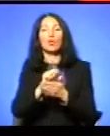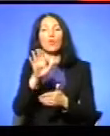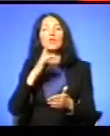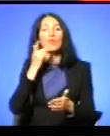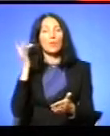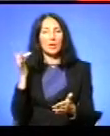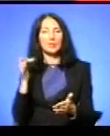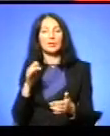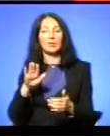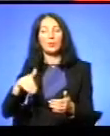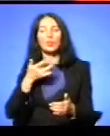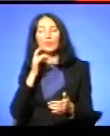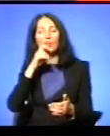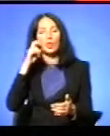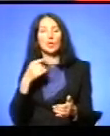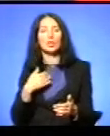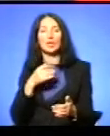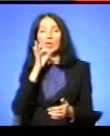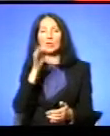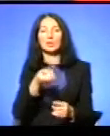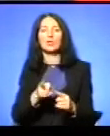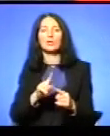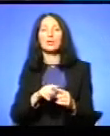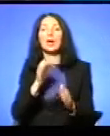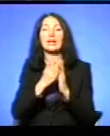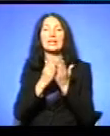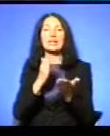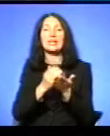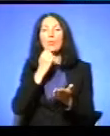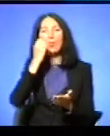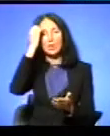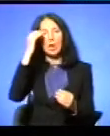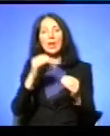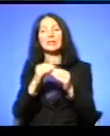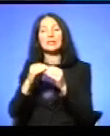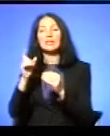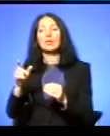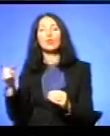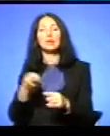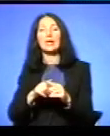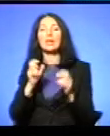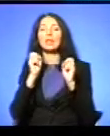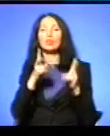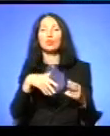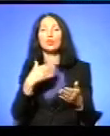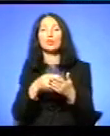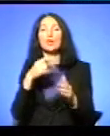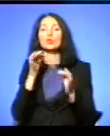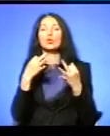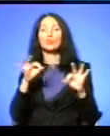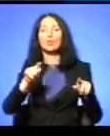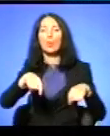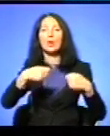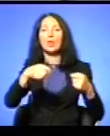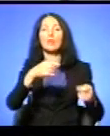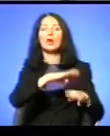То там передмою я сказав Ця книжка є подяка тим десяткам людей Які рецикуючи власною свободою Передавали з рук руки Ті всі папірці, які ми